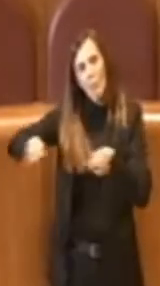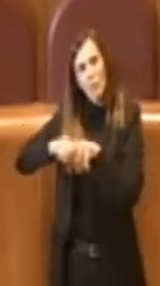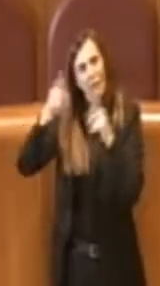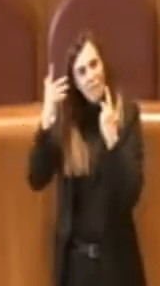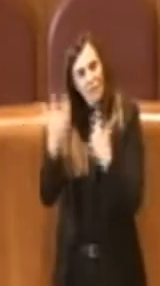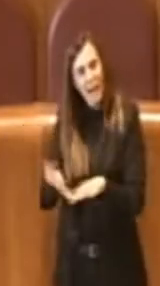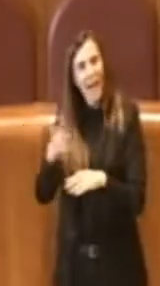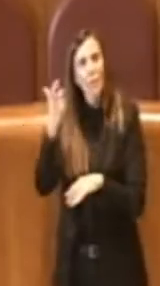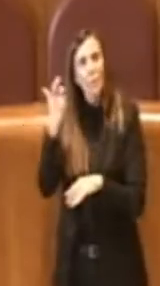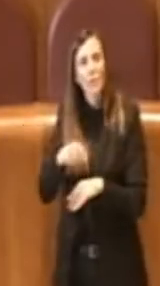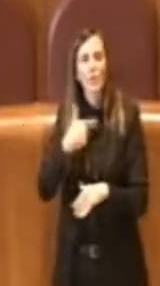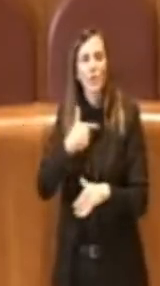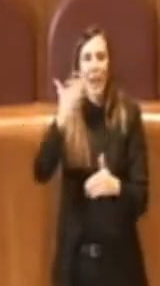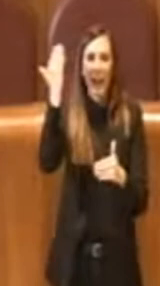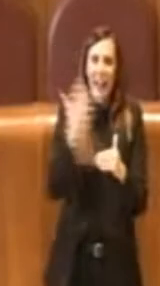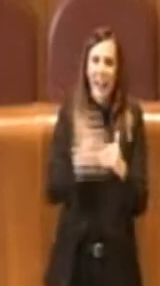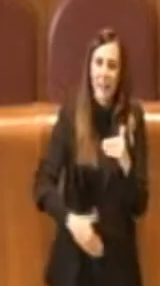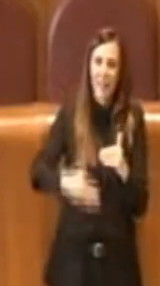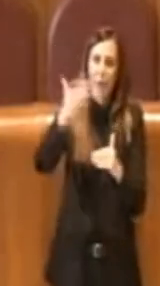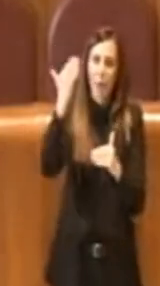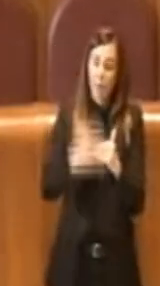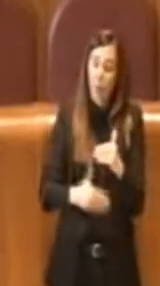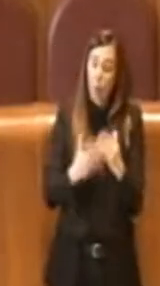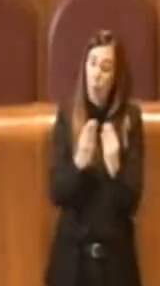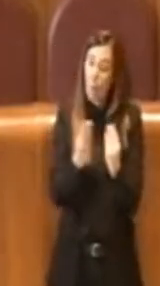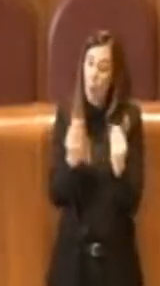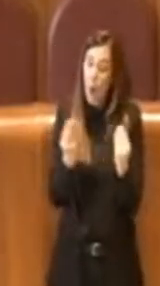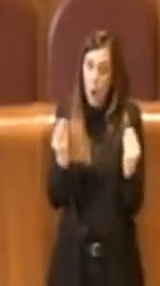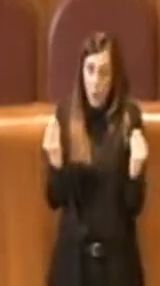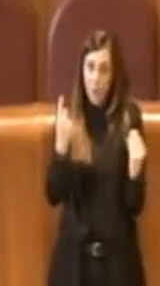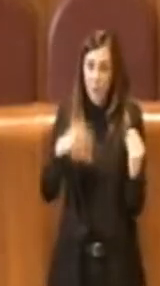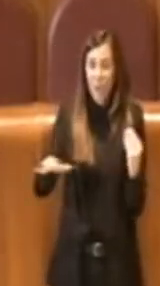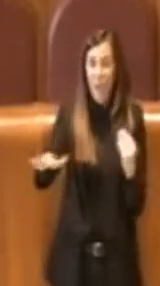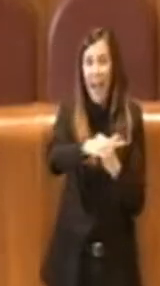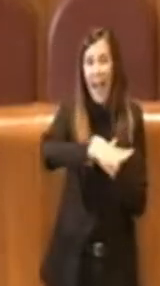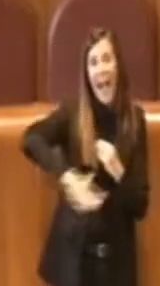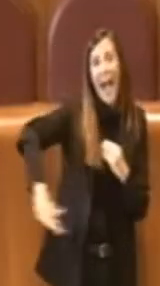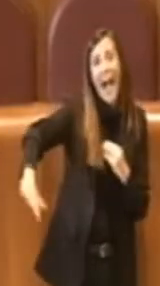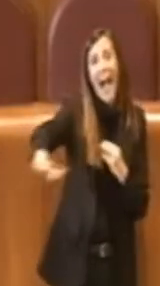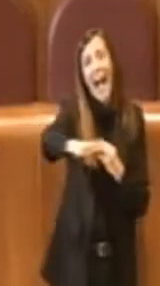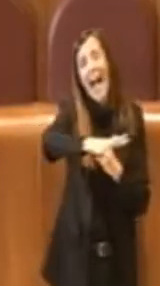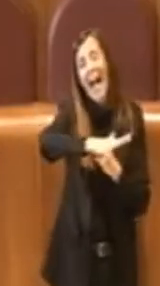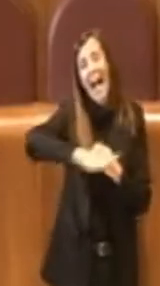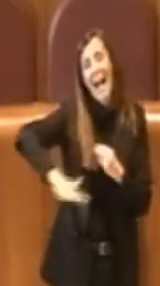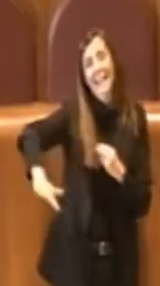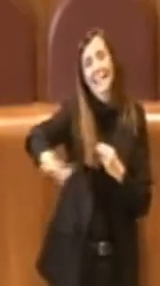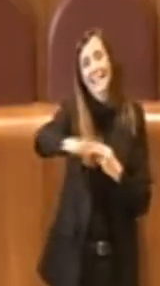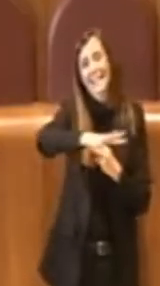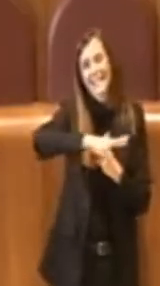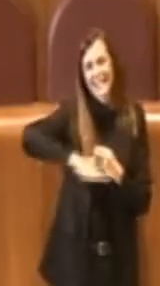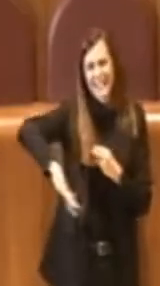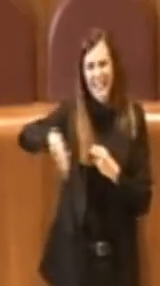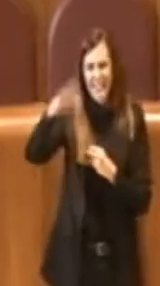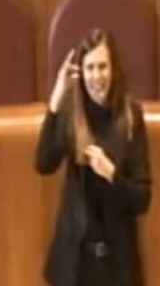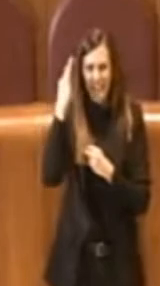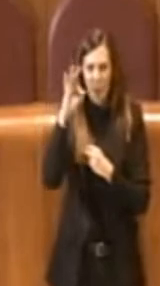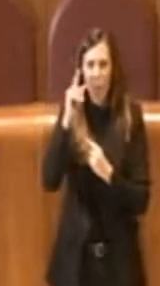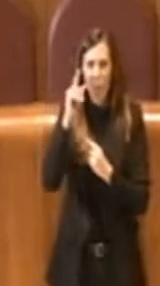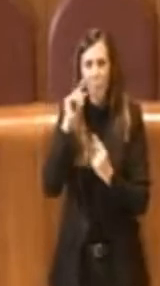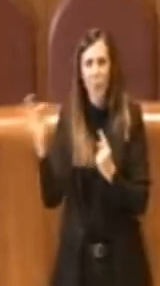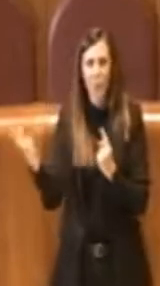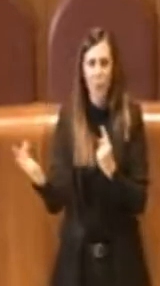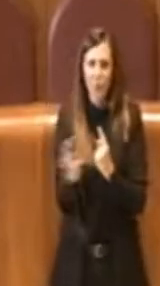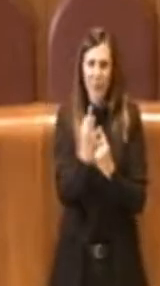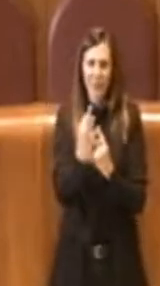vincoli del MIBAC, perciò è un'area oltretutto insomma di pregio, sia dal punto di vista ambientale, ma non